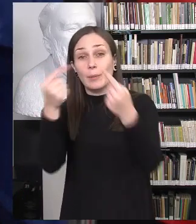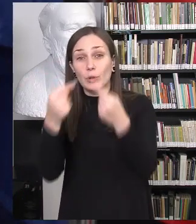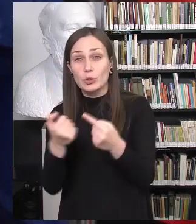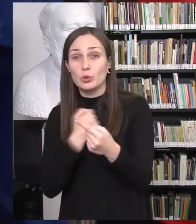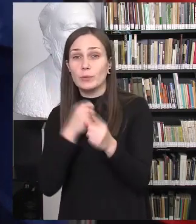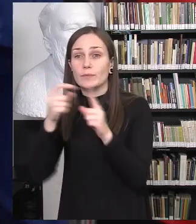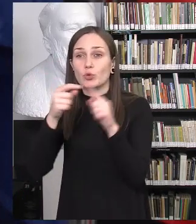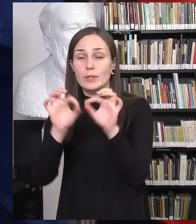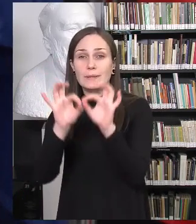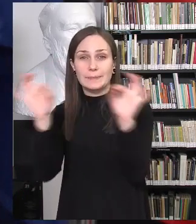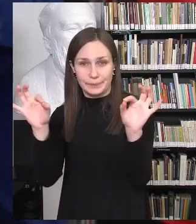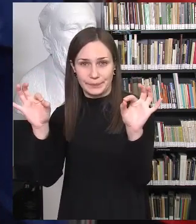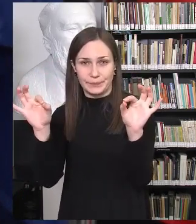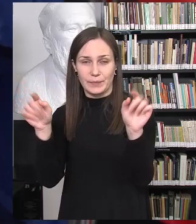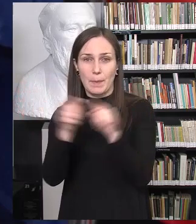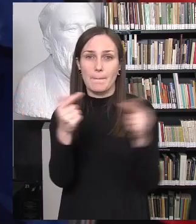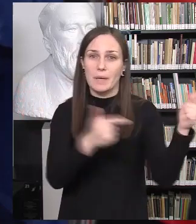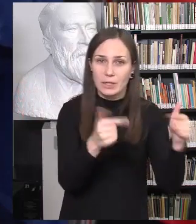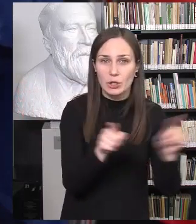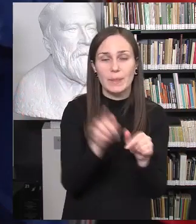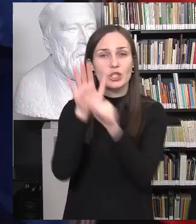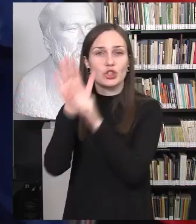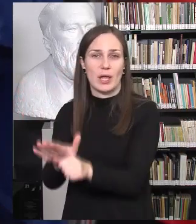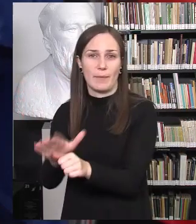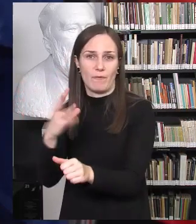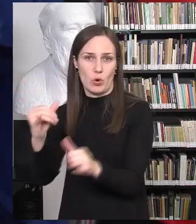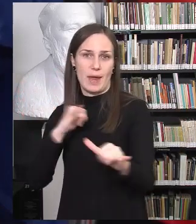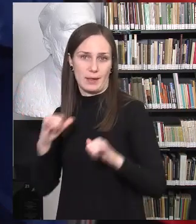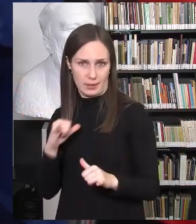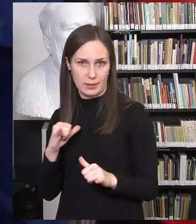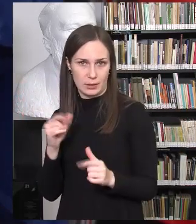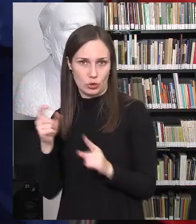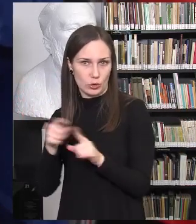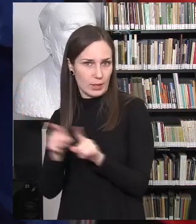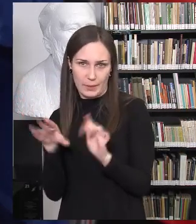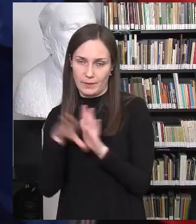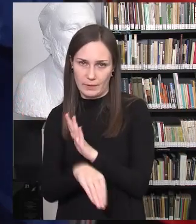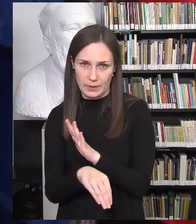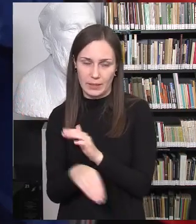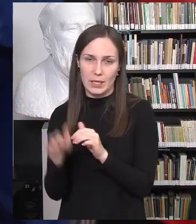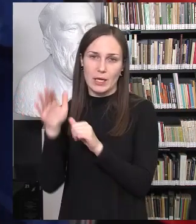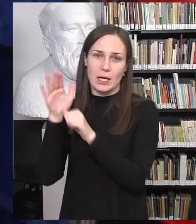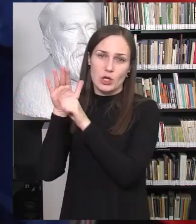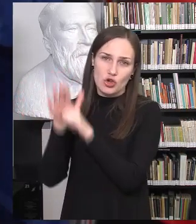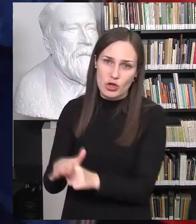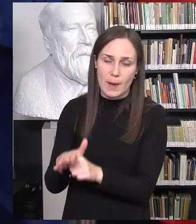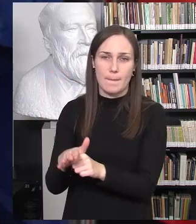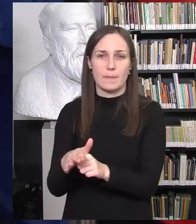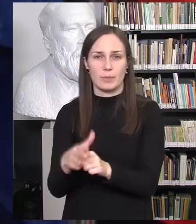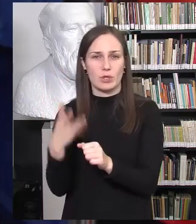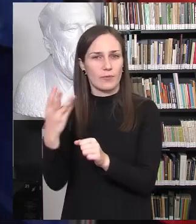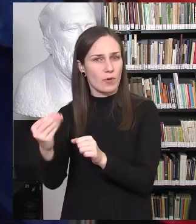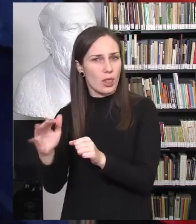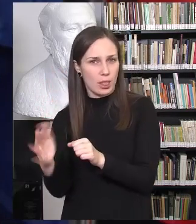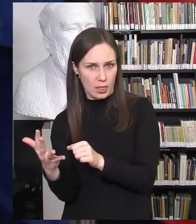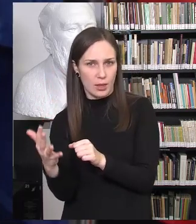platesnį savoką. Mes naudojame ne tik patyčių, bet ir žemėnant dželgėse savoką. Tai čia yra žemėnimas, tikslingas, kuris